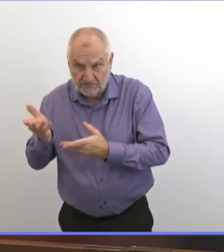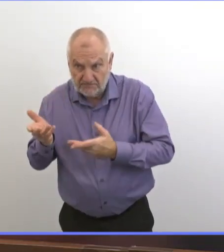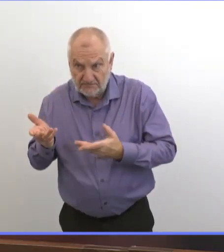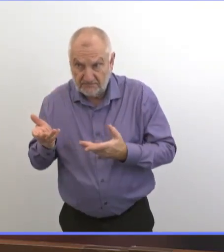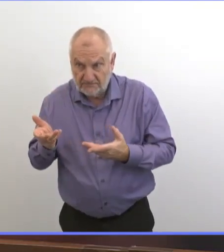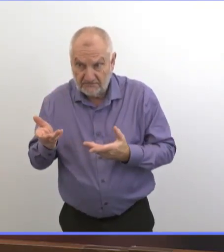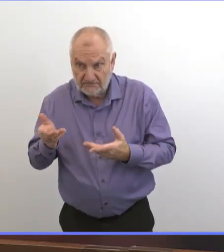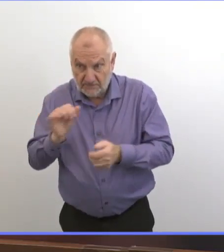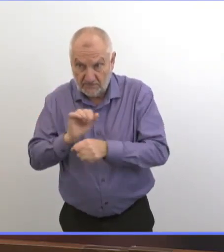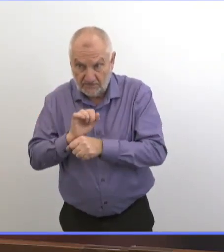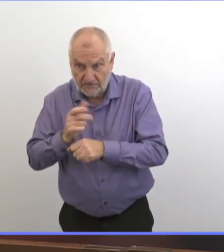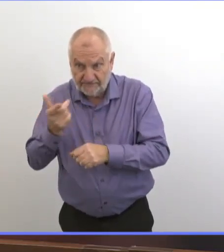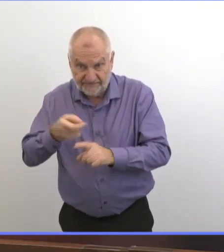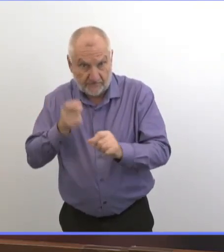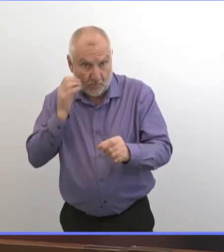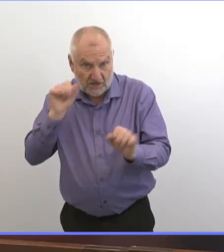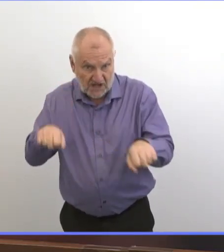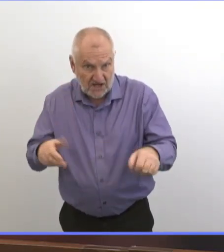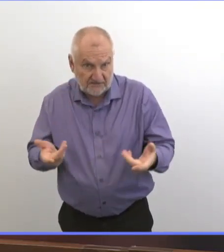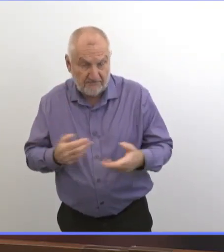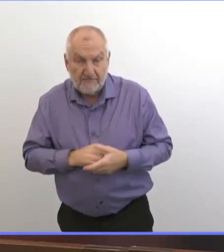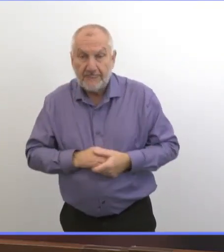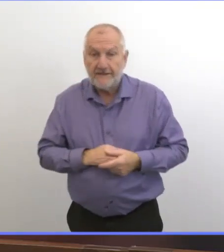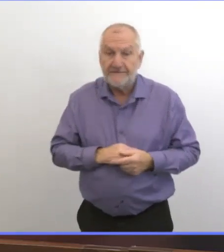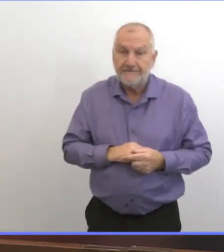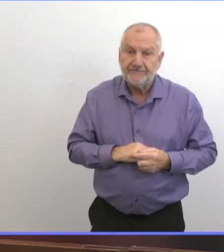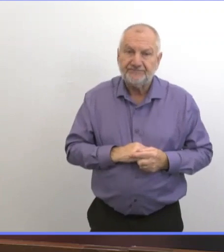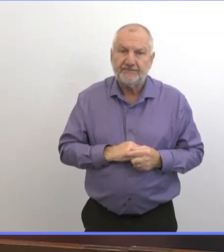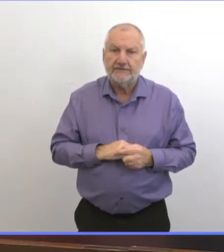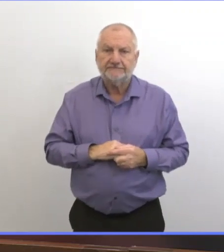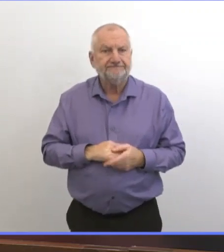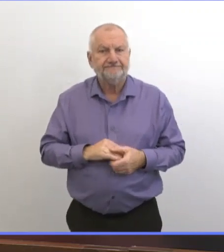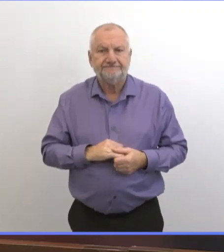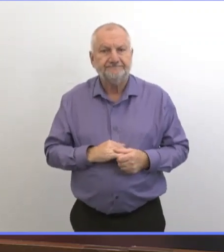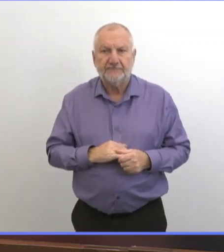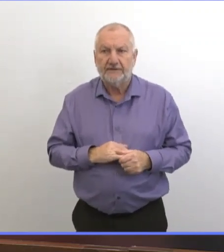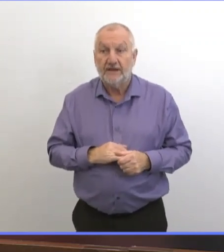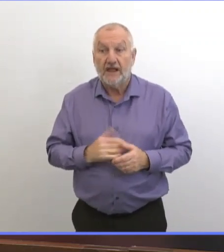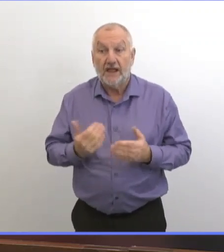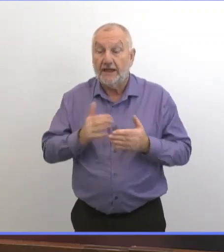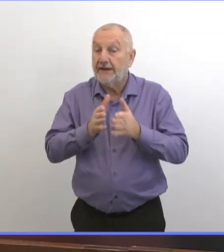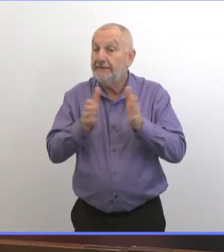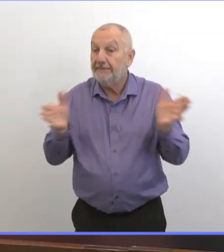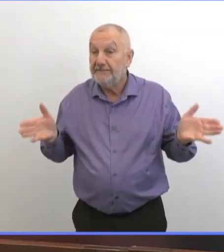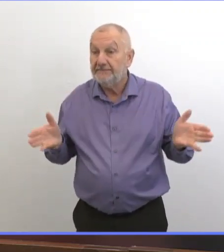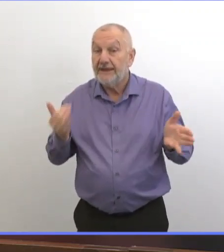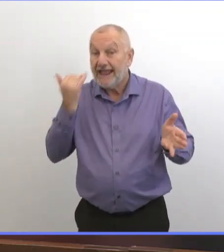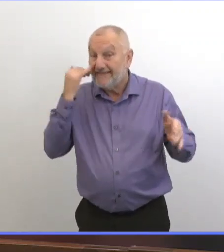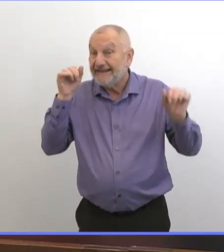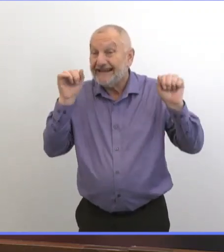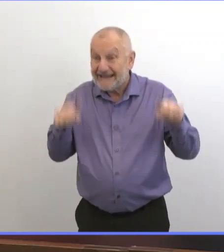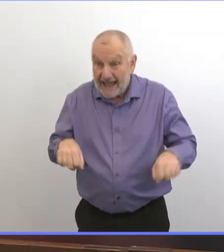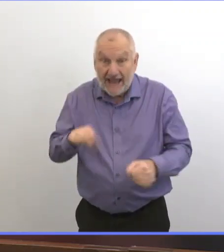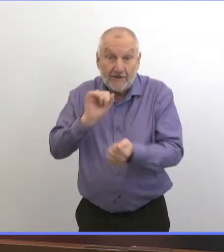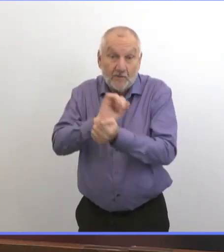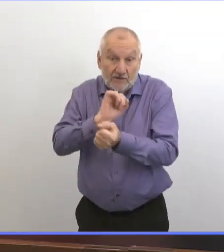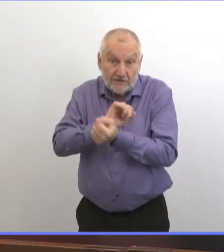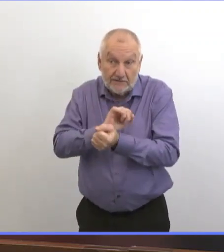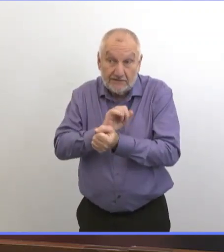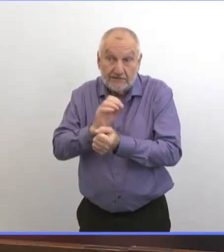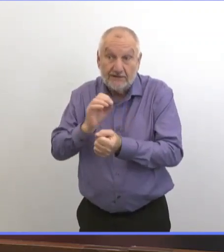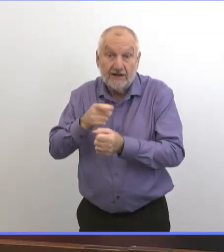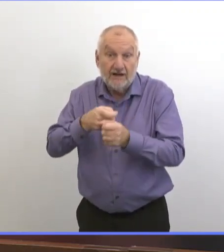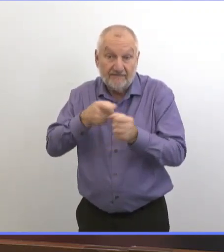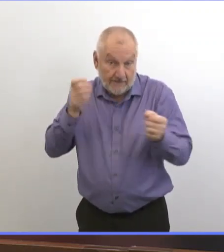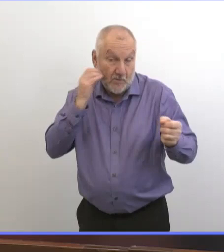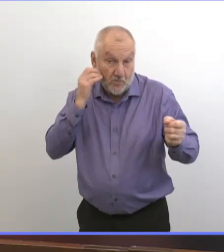message est large. n'est pas ciblé à un organisme particulier. Si vous pouvez arriver à faire ce